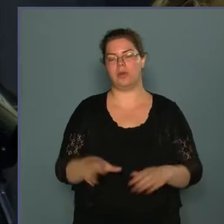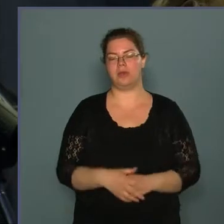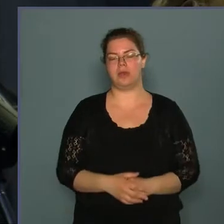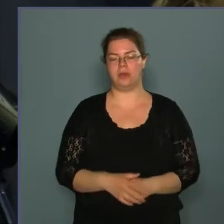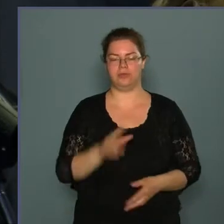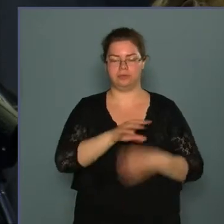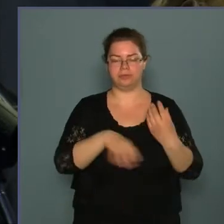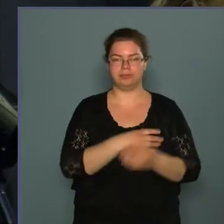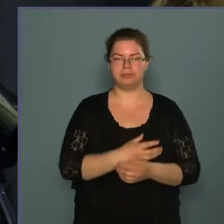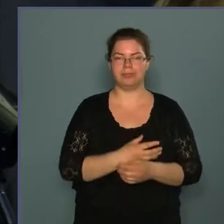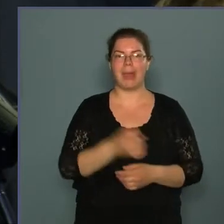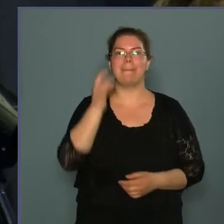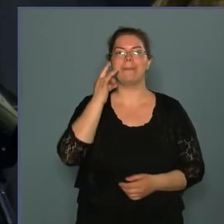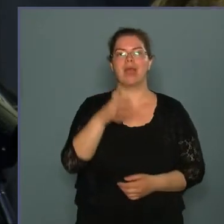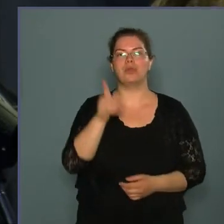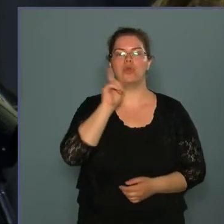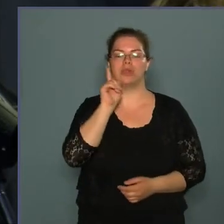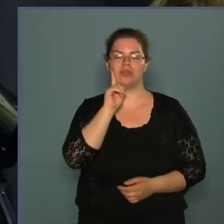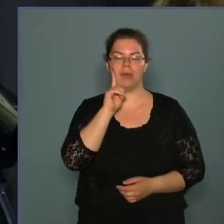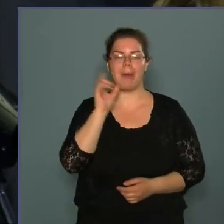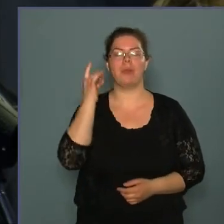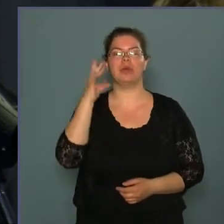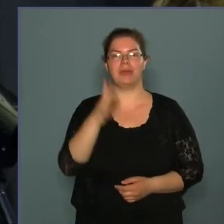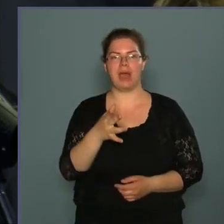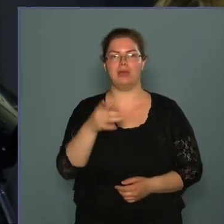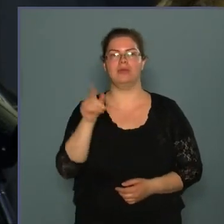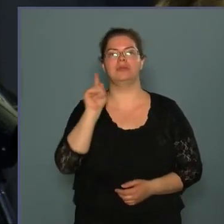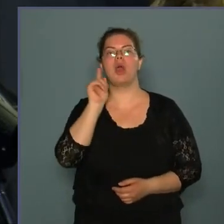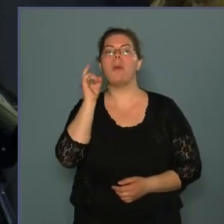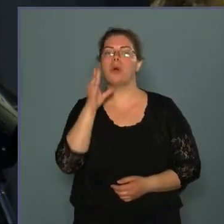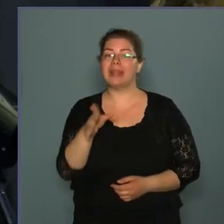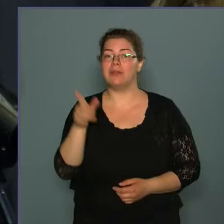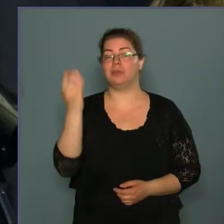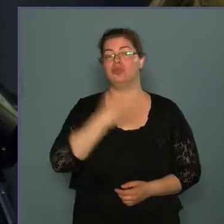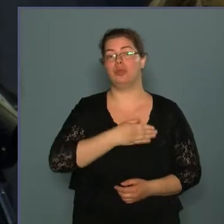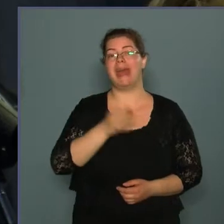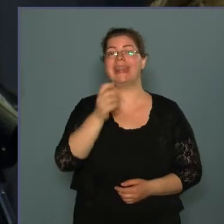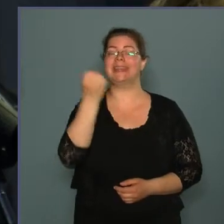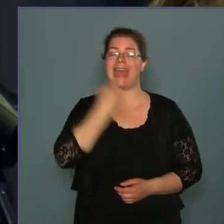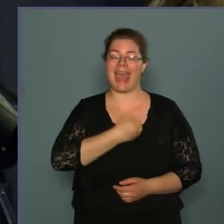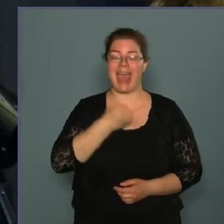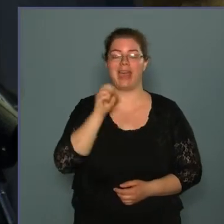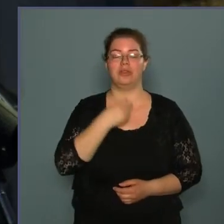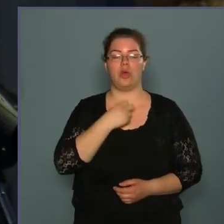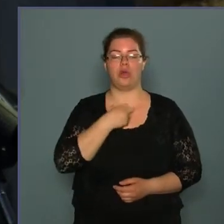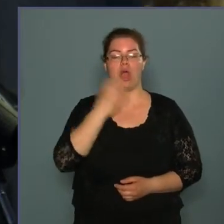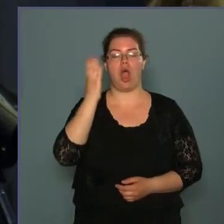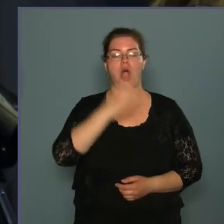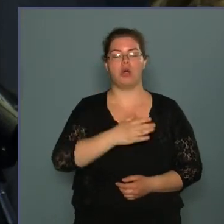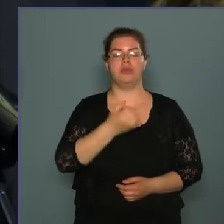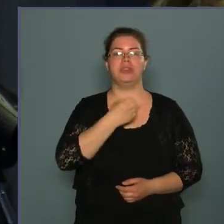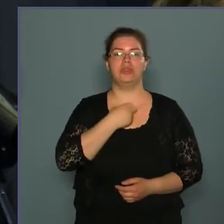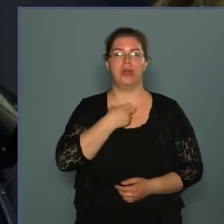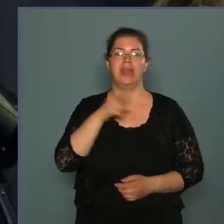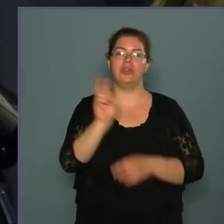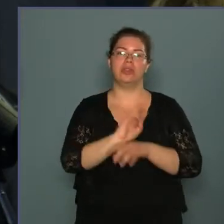István és Bogdán Fiantal arezedesek, Bogdánovics Húbert, Deák György, Hankovics György és Kisantal